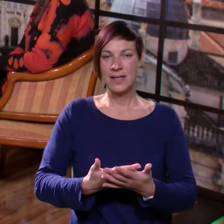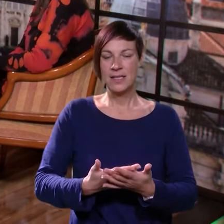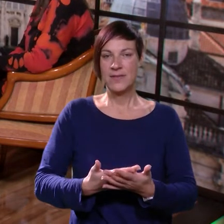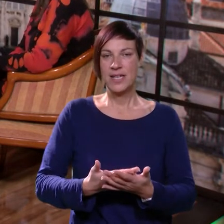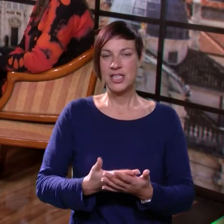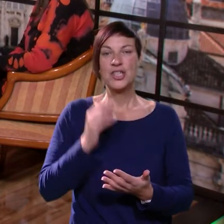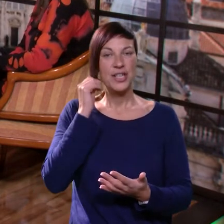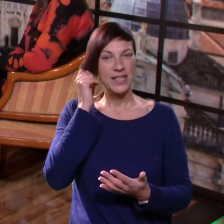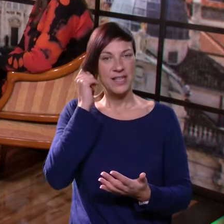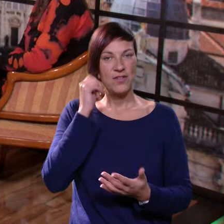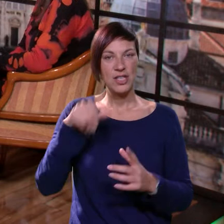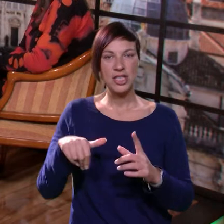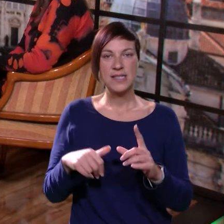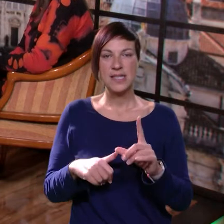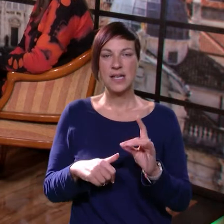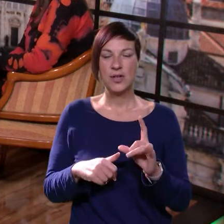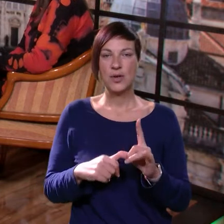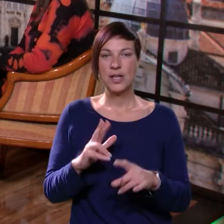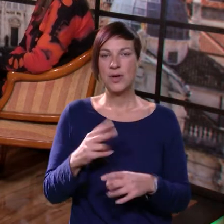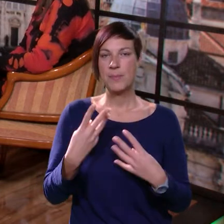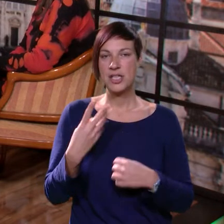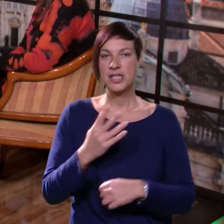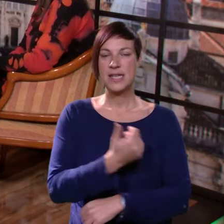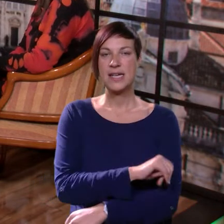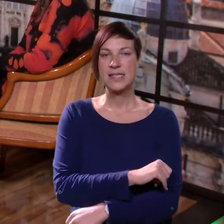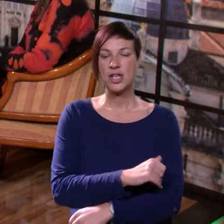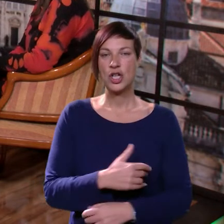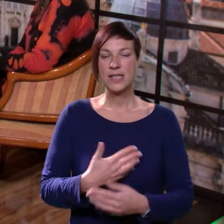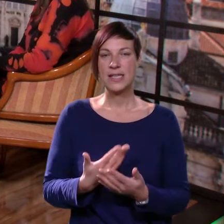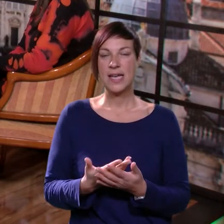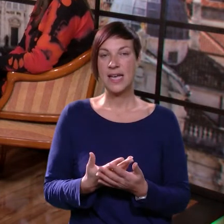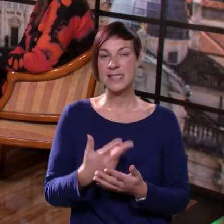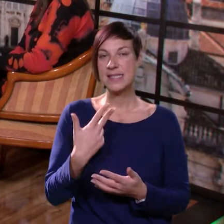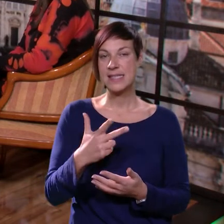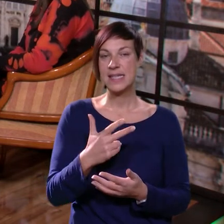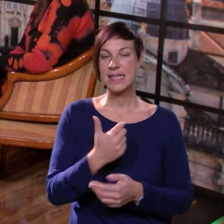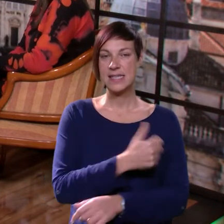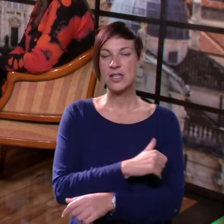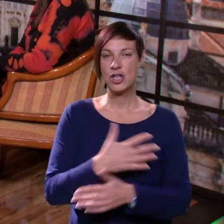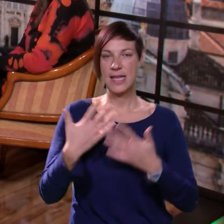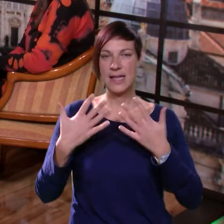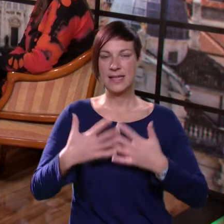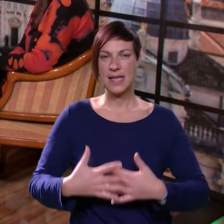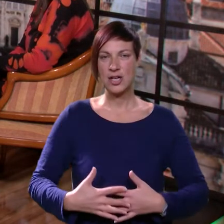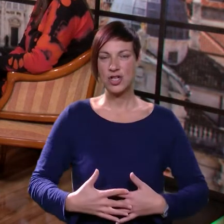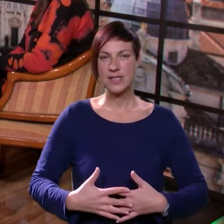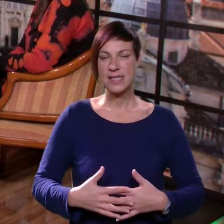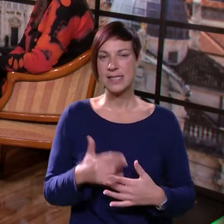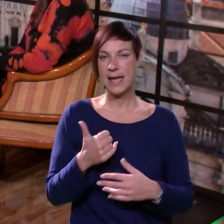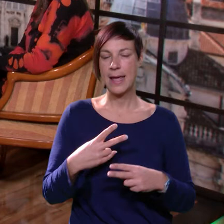posvećena vašoj djevojčici Lori, koja ima 14 godina, a što 13 godina je diagnosticirana